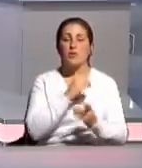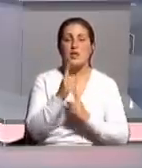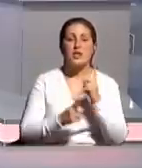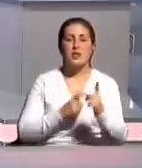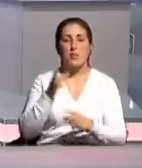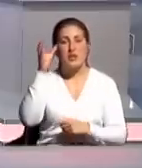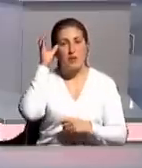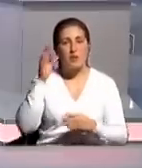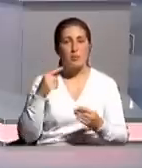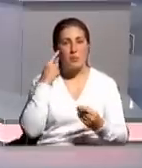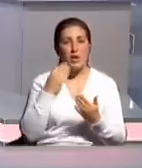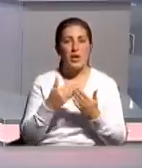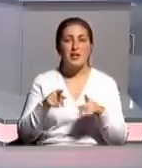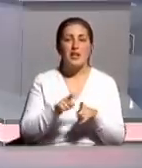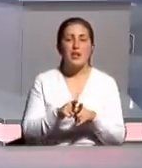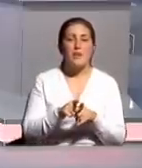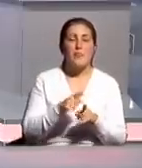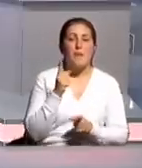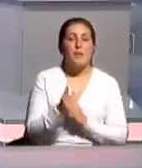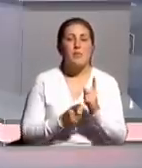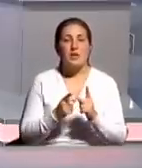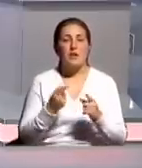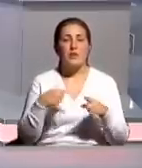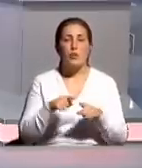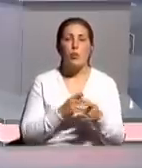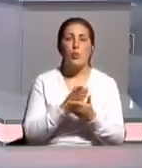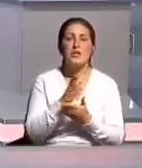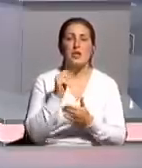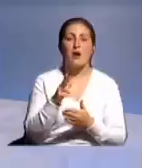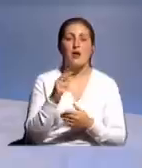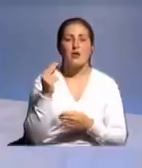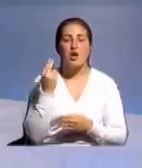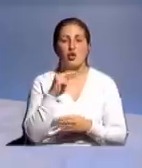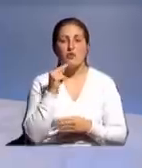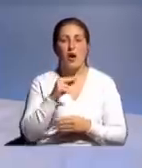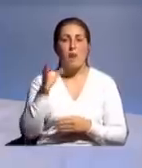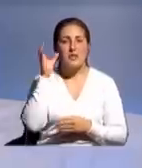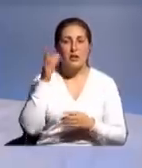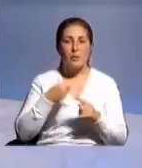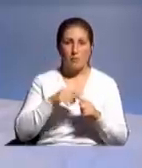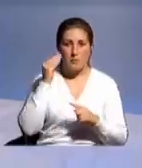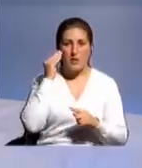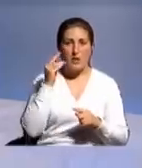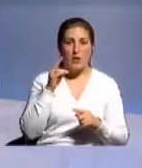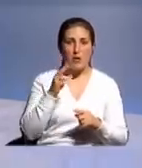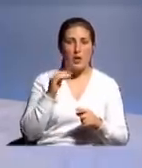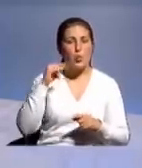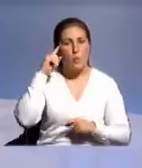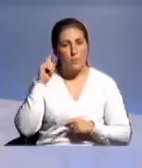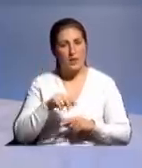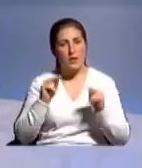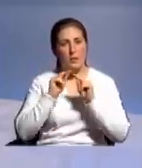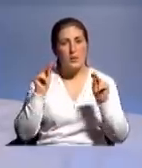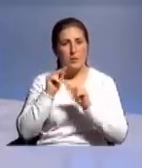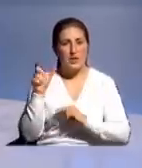образования предполагает в том числе какие-то перемены вот в такой отрасли, как качество образования, подразумевается в том числе и умение преподавателя